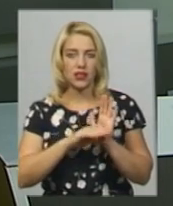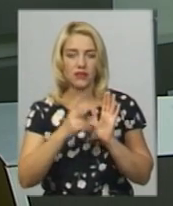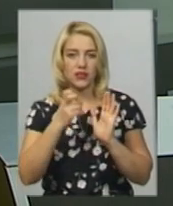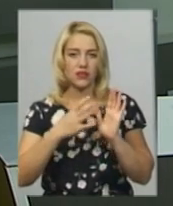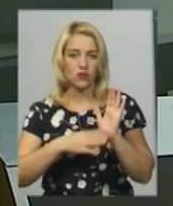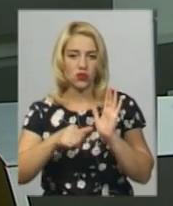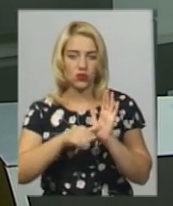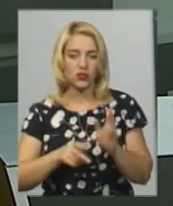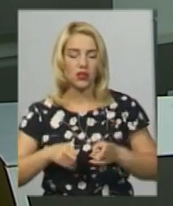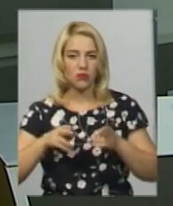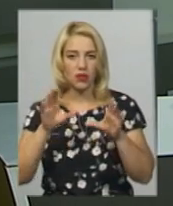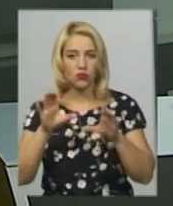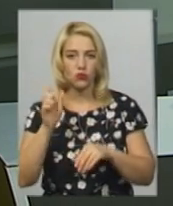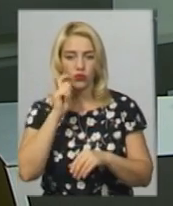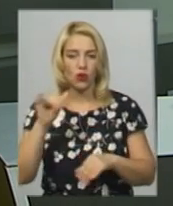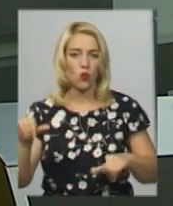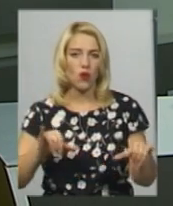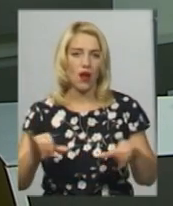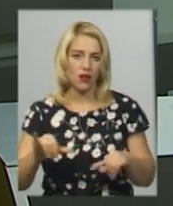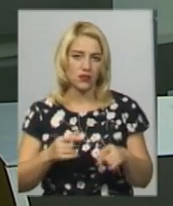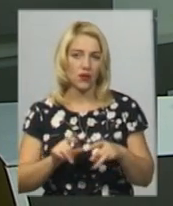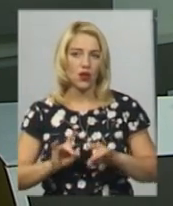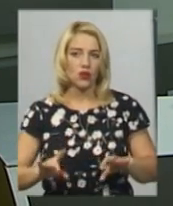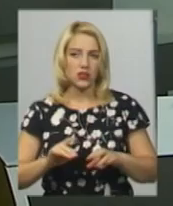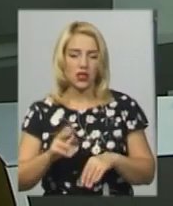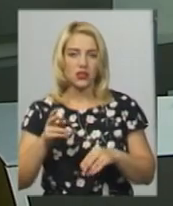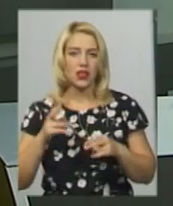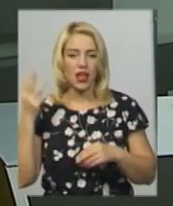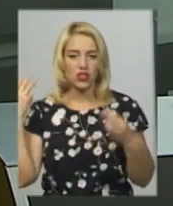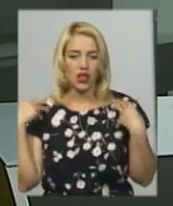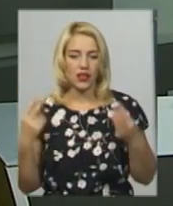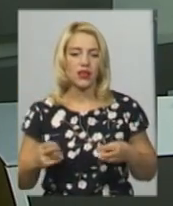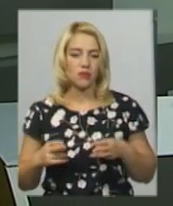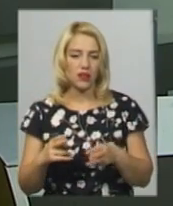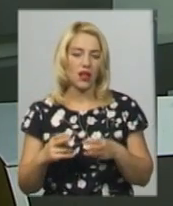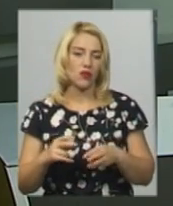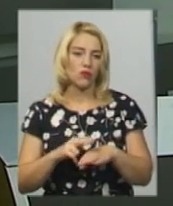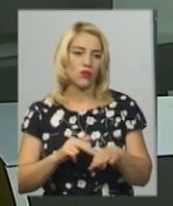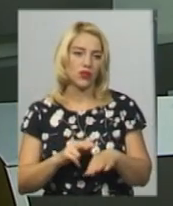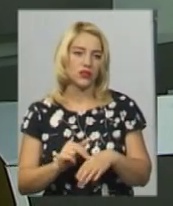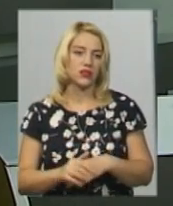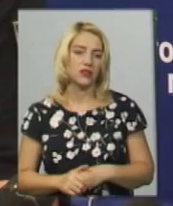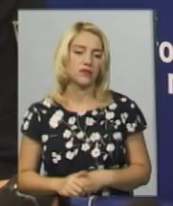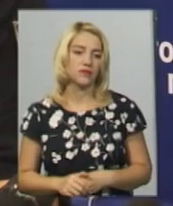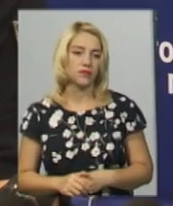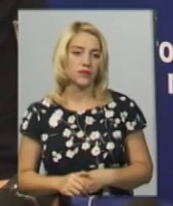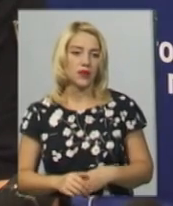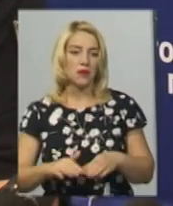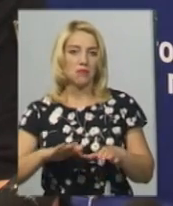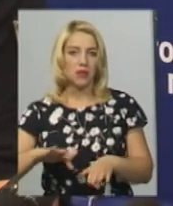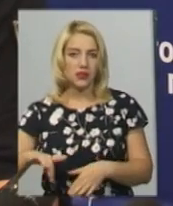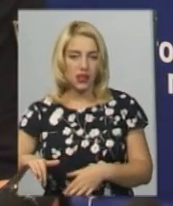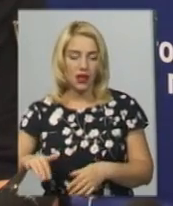-ї Кримінального кодексу України. Хуліганство, каже начальник кримінальної поліції Хмельниччини Вадим Матвійчук. Після